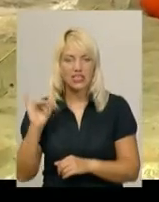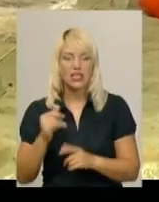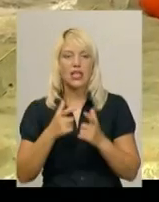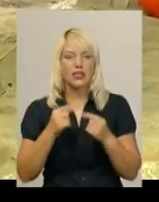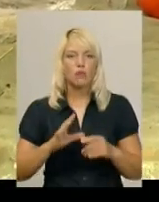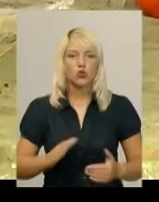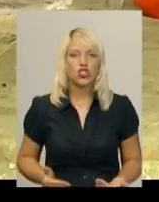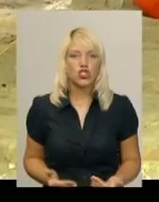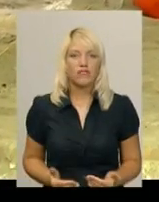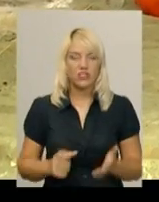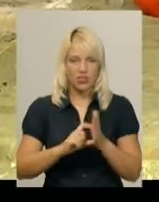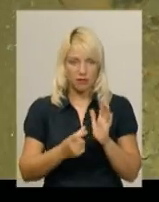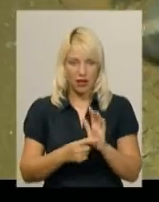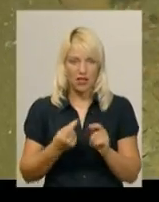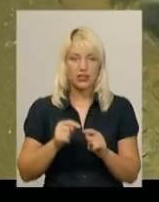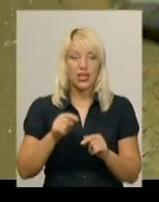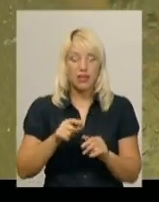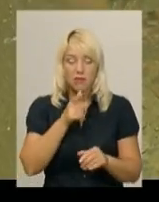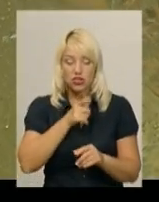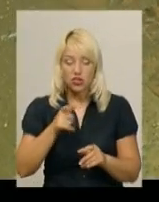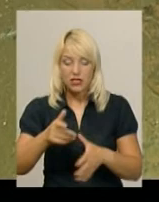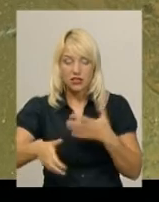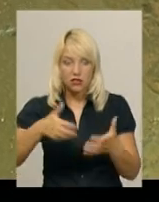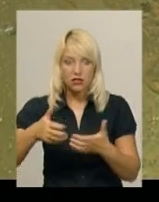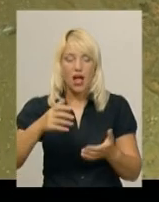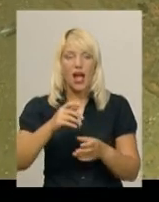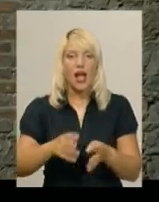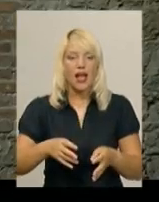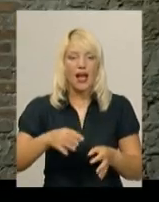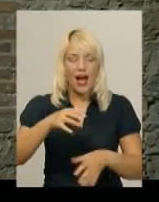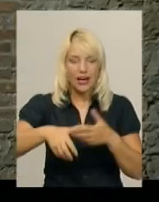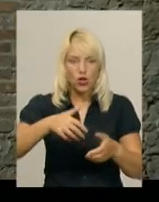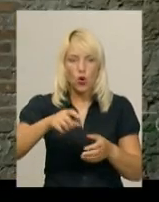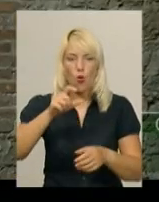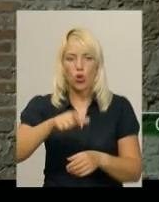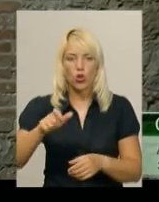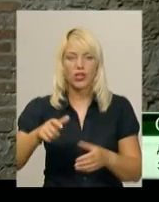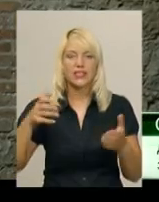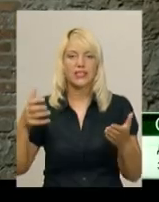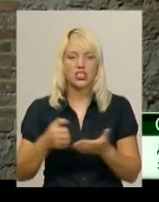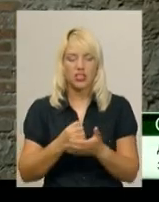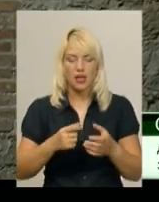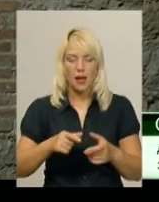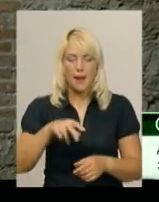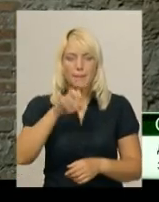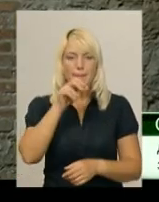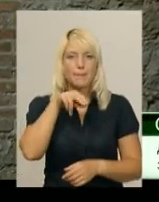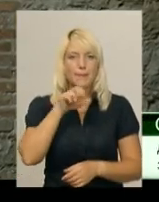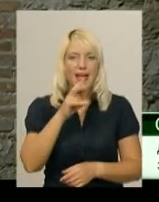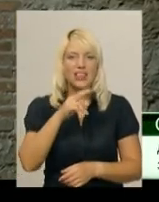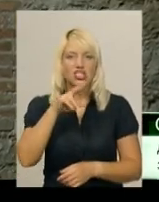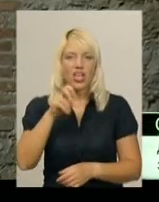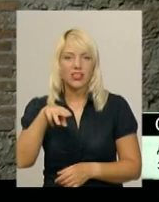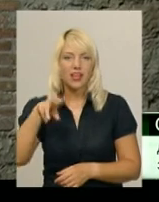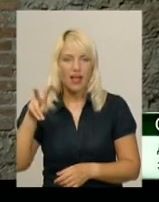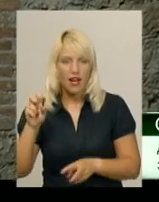жилі кімнати. І тут під час реставраційних робіт археологи натрапили на цегляну викладку. Ця цегла називається пальчатка, тому що на одному блоці з них